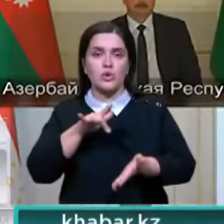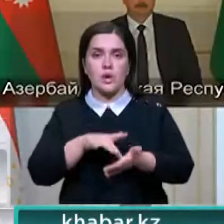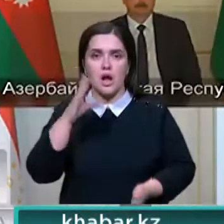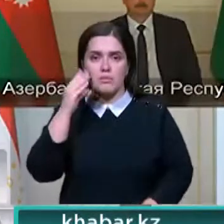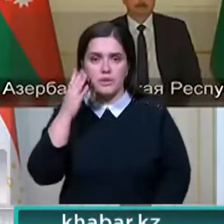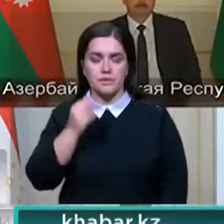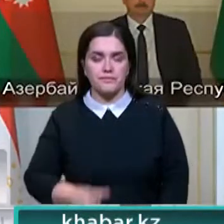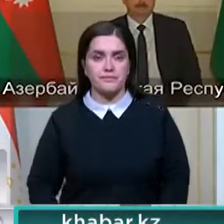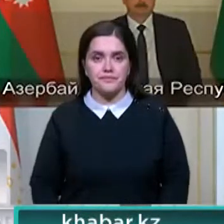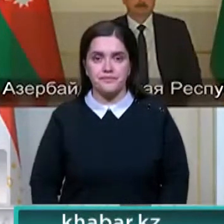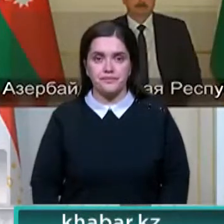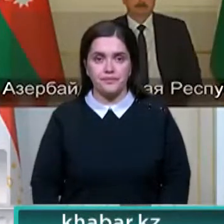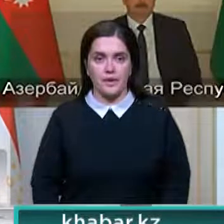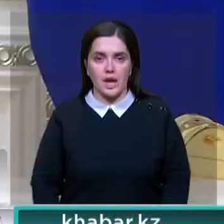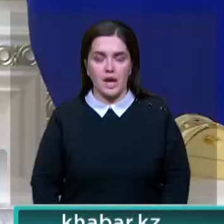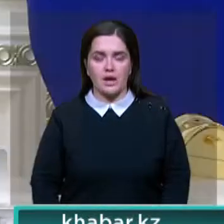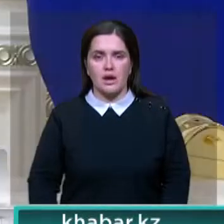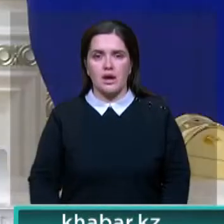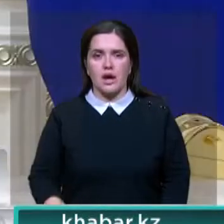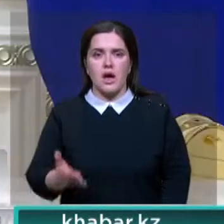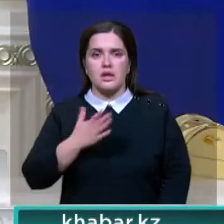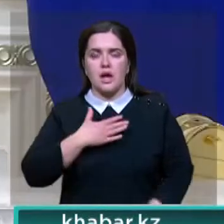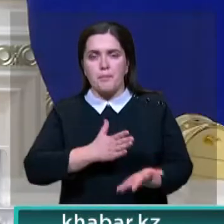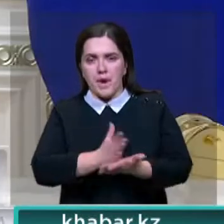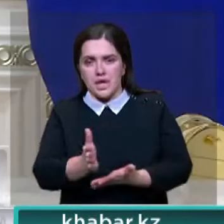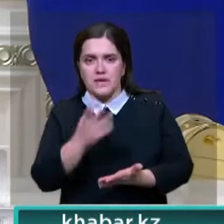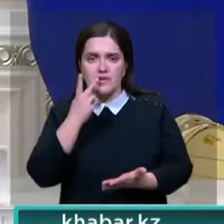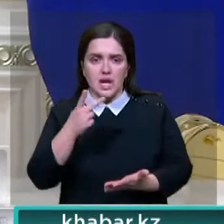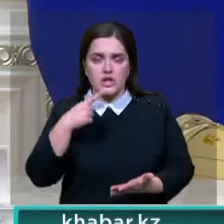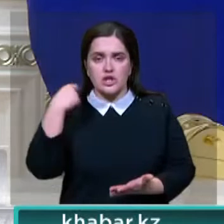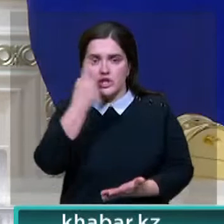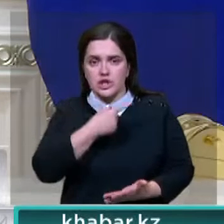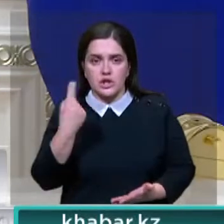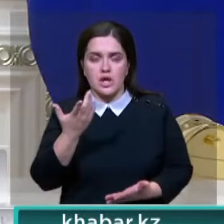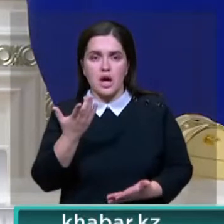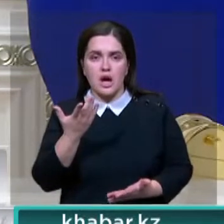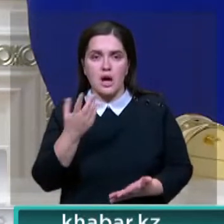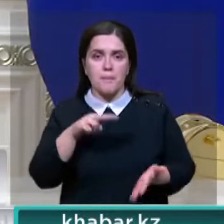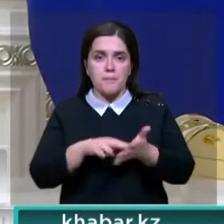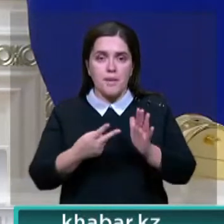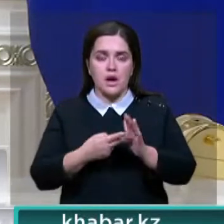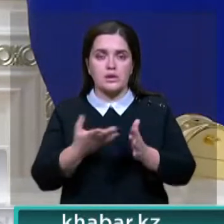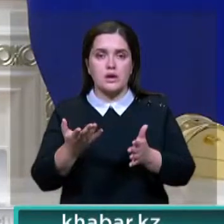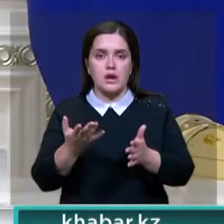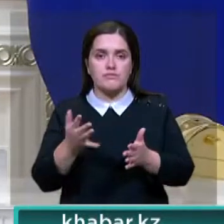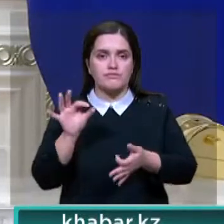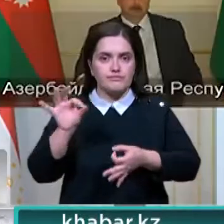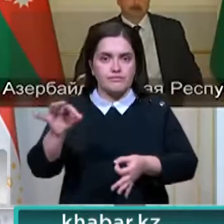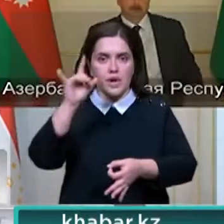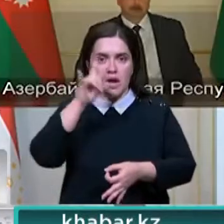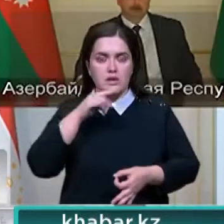бы ни были наши политические взгляды или личные убеждения, мы не должны оставлять Афганистан наедине с